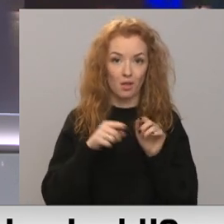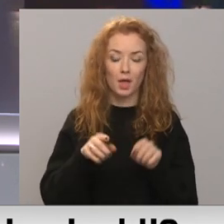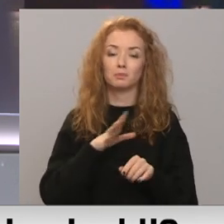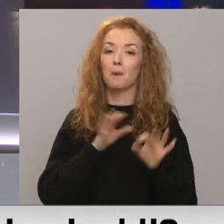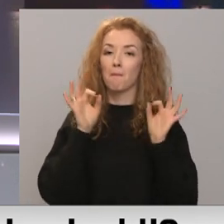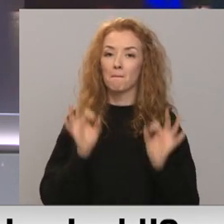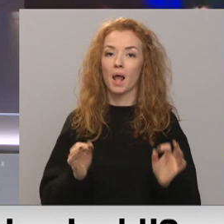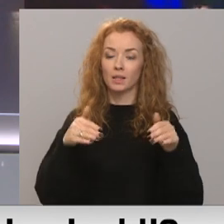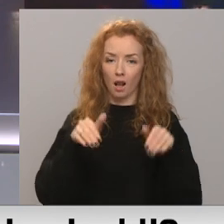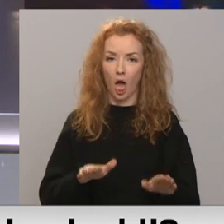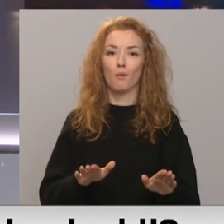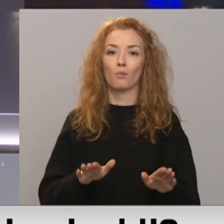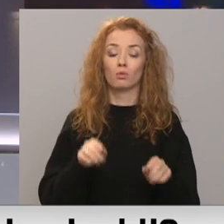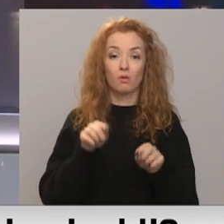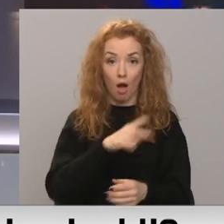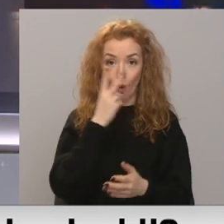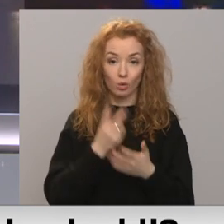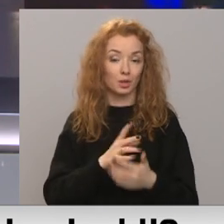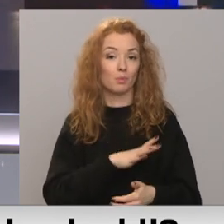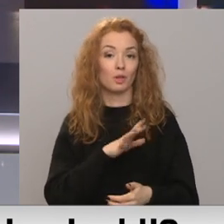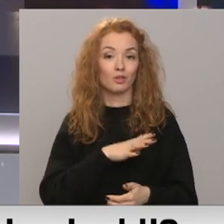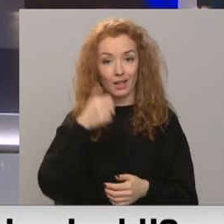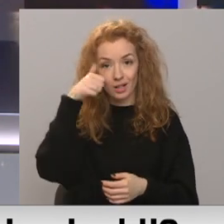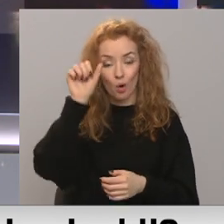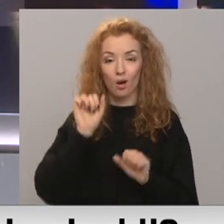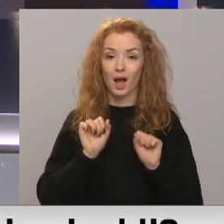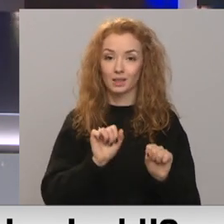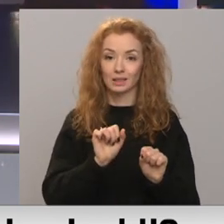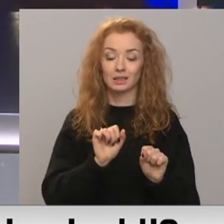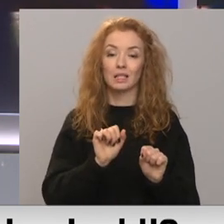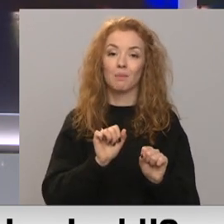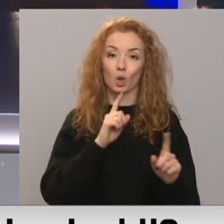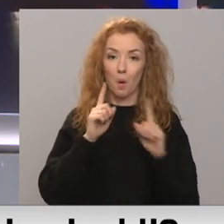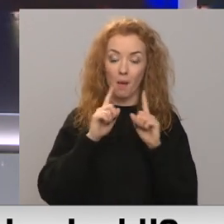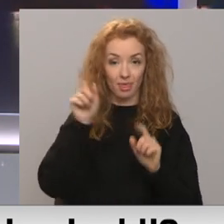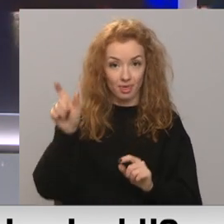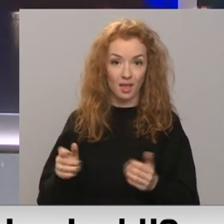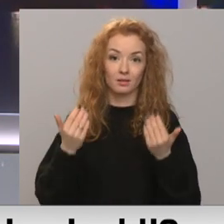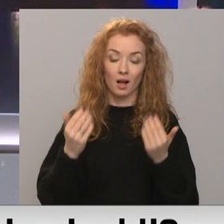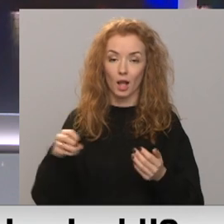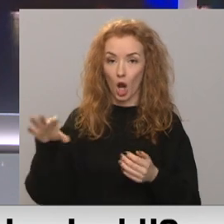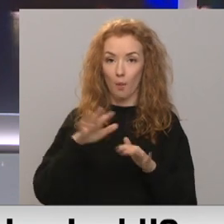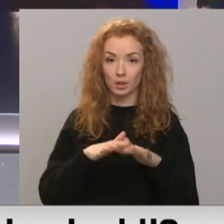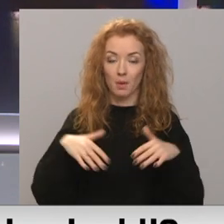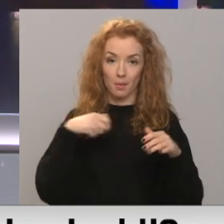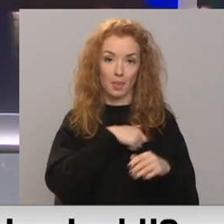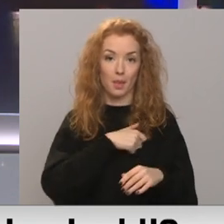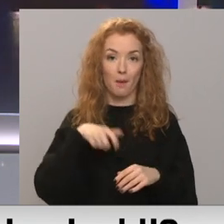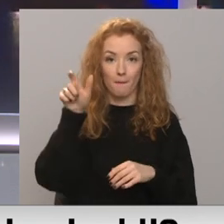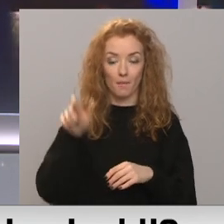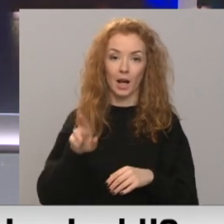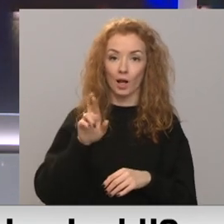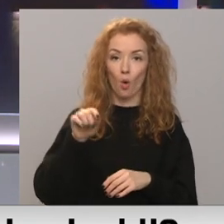lēmums īstajā brīdī, tā uzskata biju šais Igaunijas aizsardzības spēku komandērs tagad Eiropas parlamenta deputāts Rīho